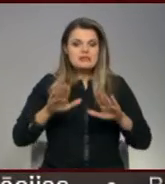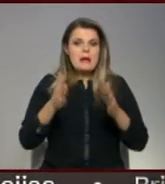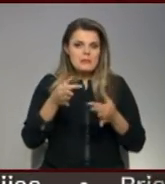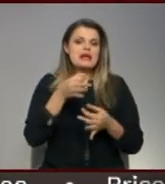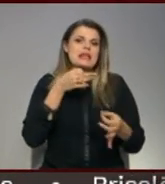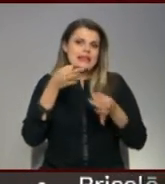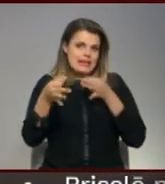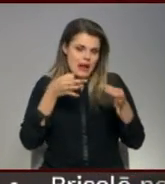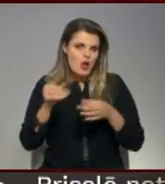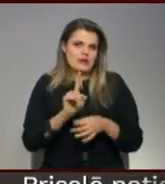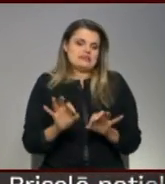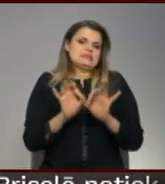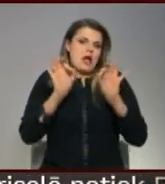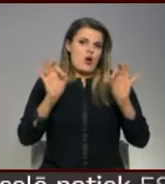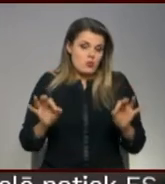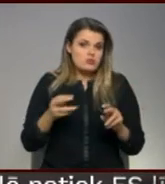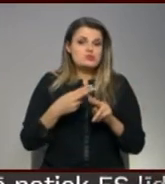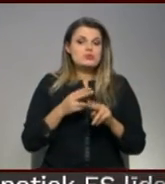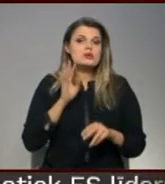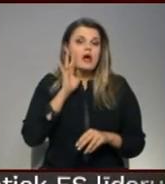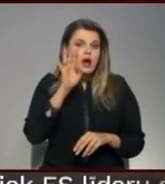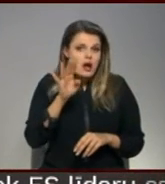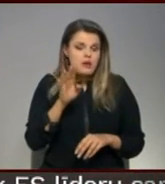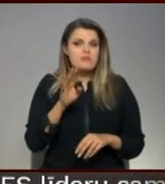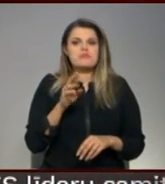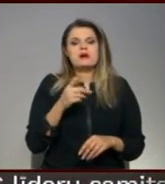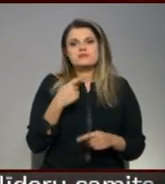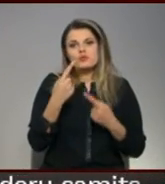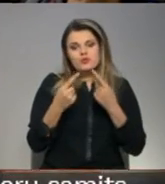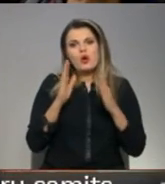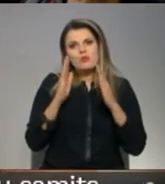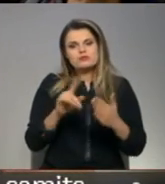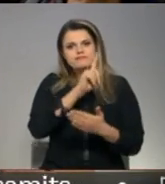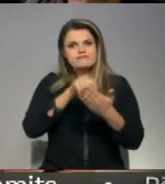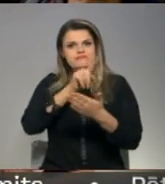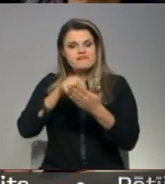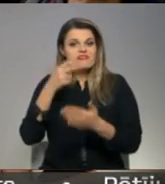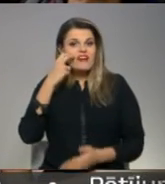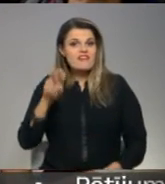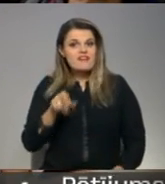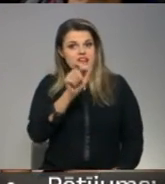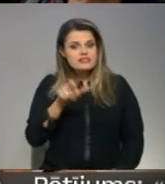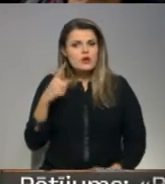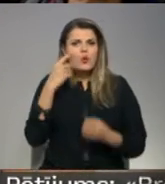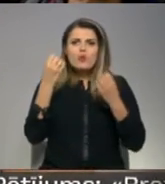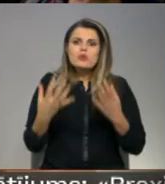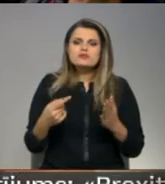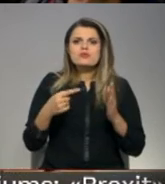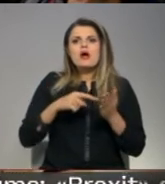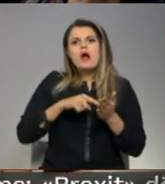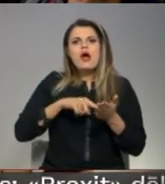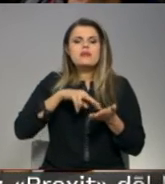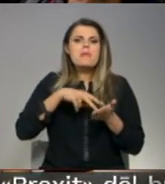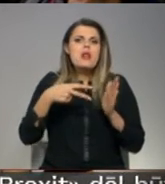un kā nākamo soli novada pašvaldības vadība redzs vecāko anketēšanu, lai noskaidrotu viņu viedokļus un plānus